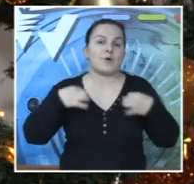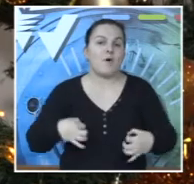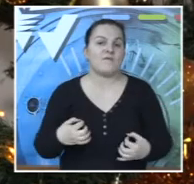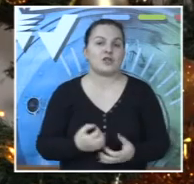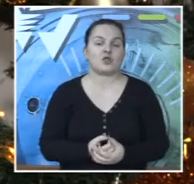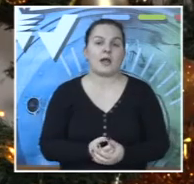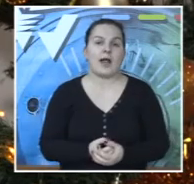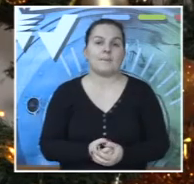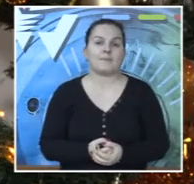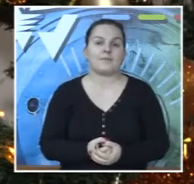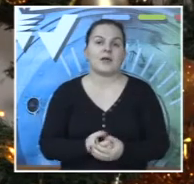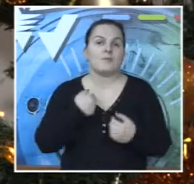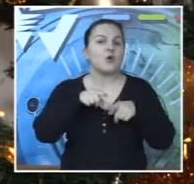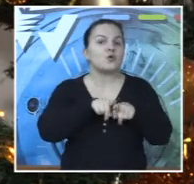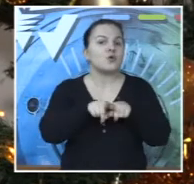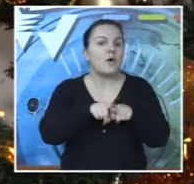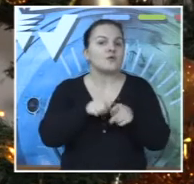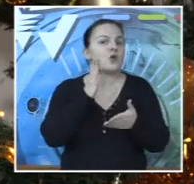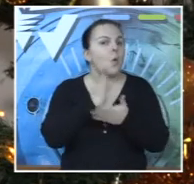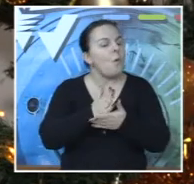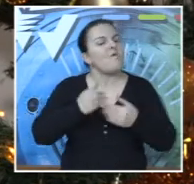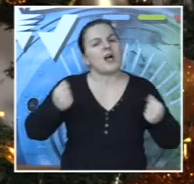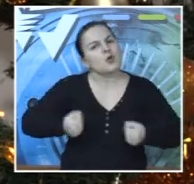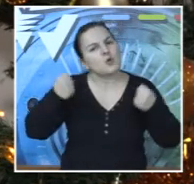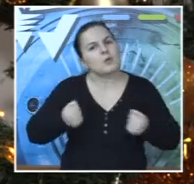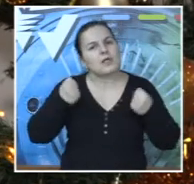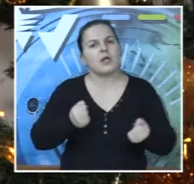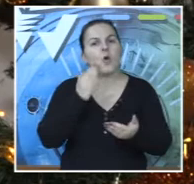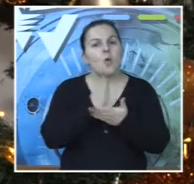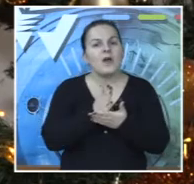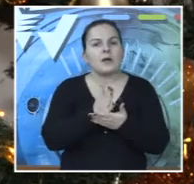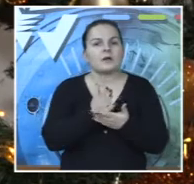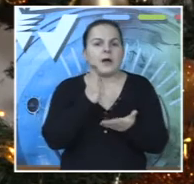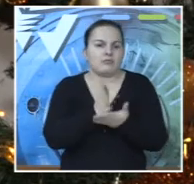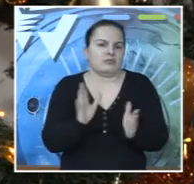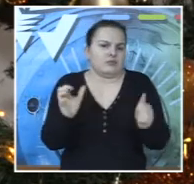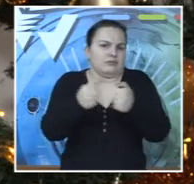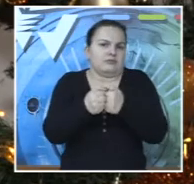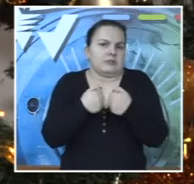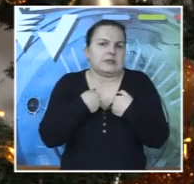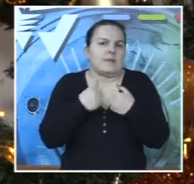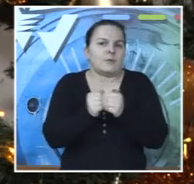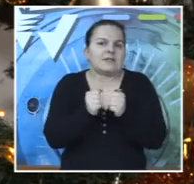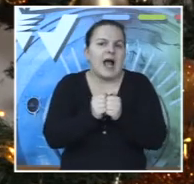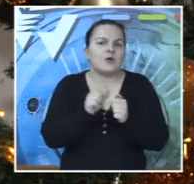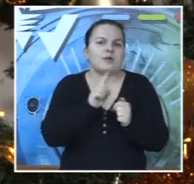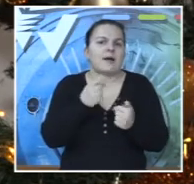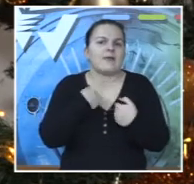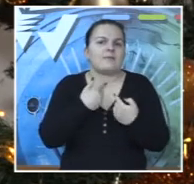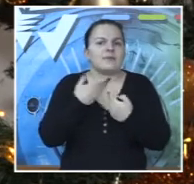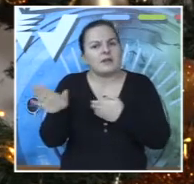profesora, također i drugari su se ovek trudili da ih bude tu oko mene, da